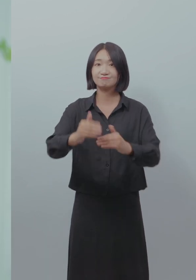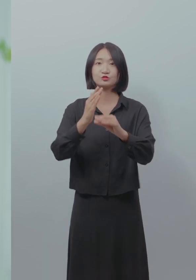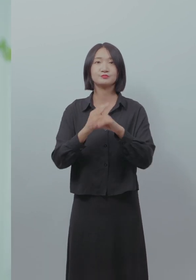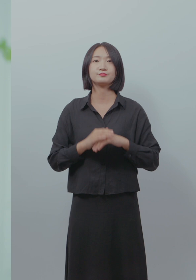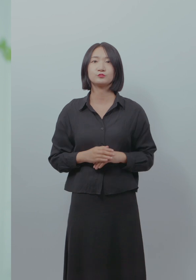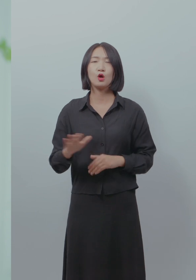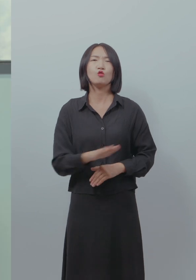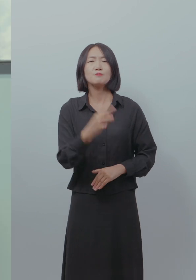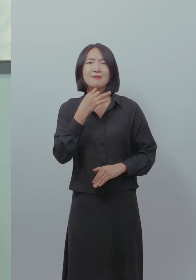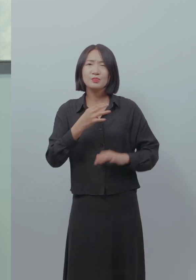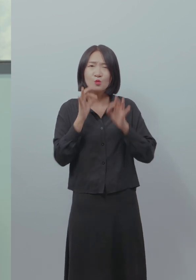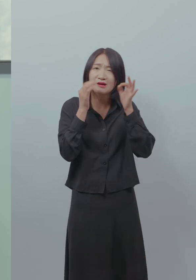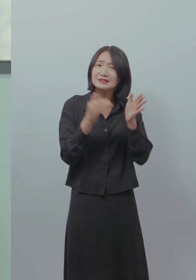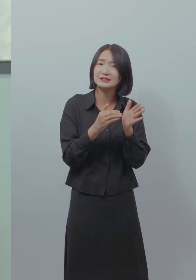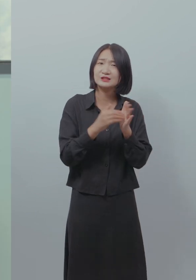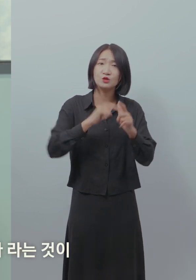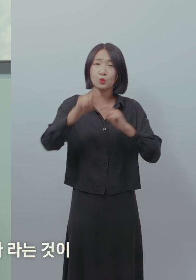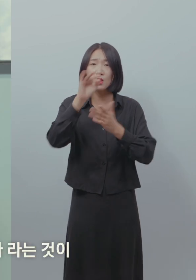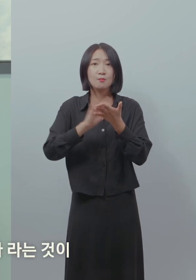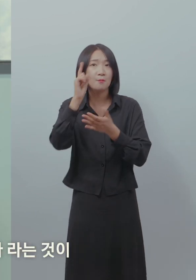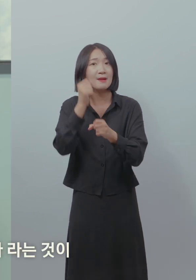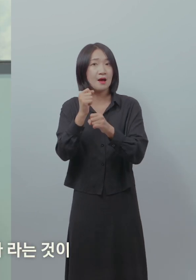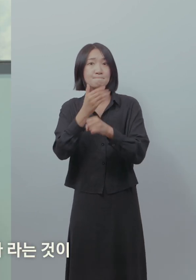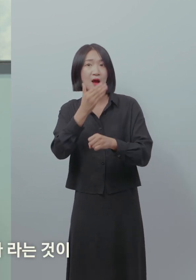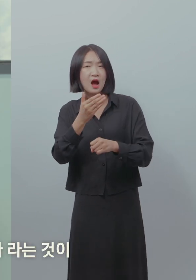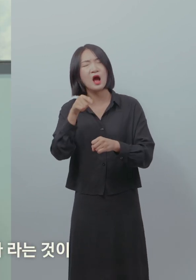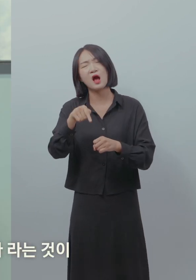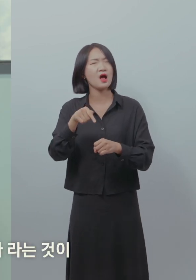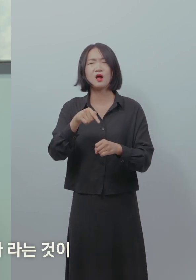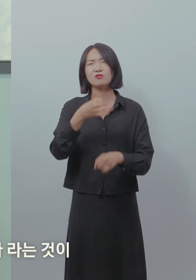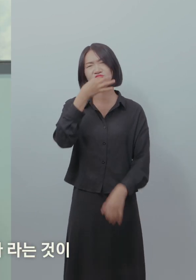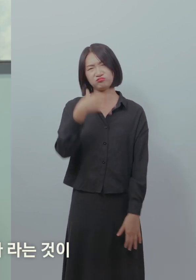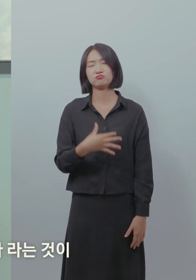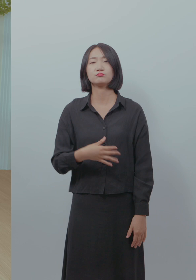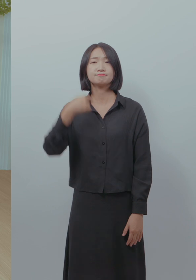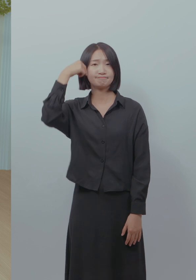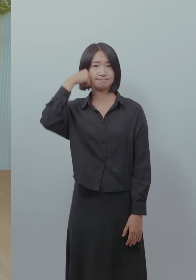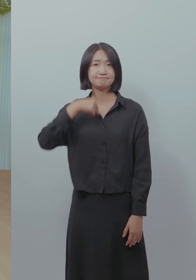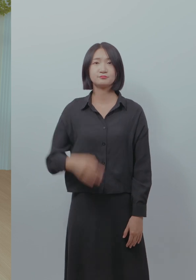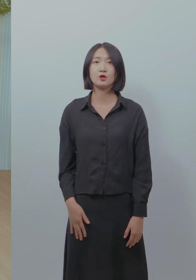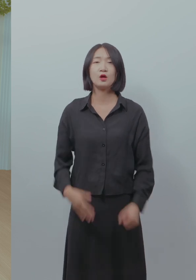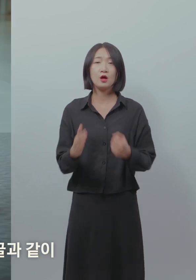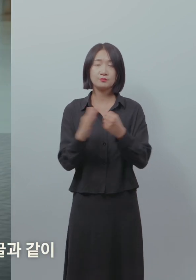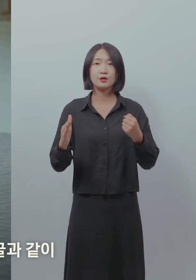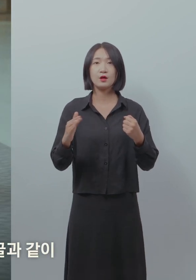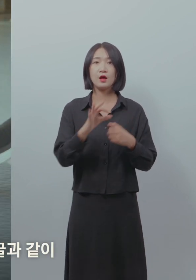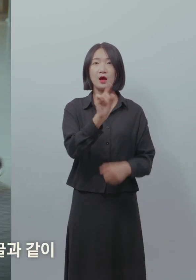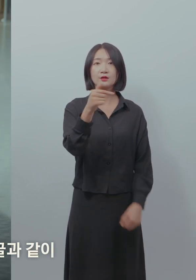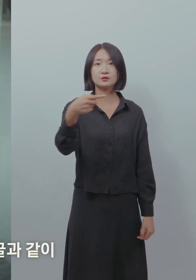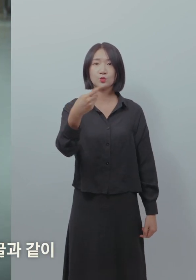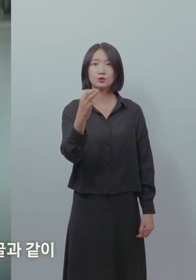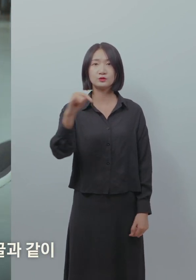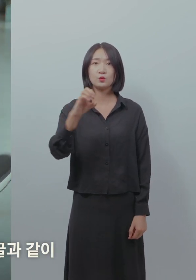되어가고 있는 것 같아 우리만 노력을 해서 더 좋은 폰을 만들 수 있다 라는 내용이 힘들다는 걸 느꼈어 그래서